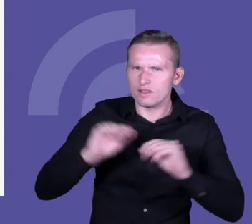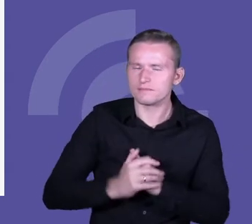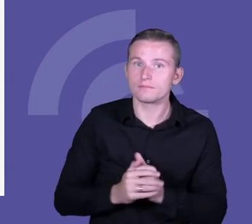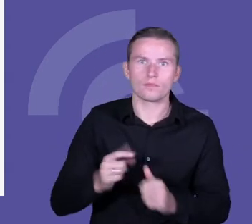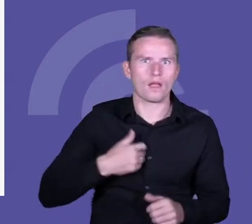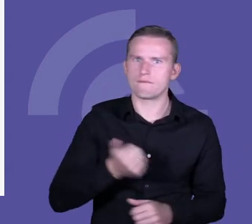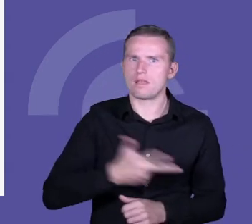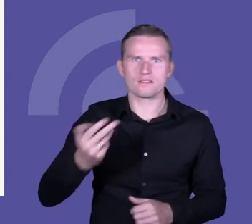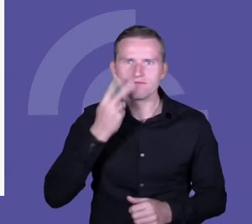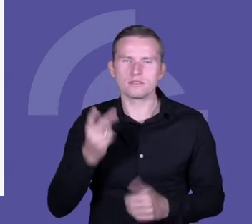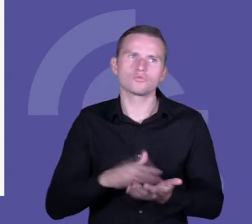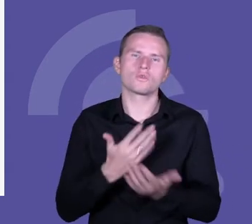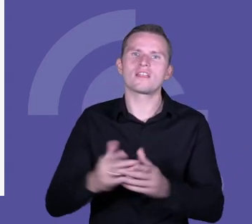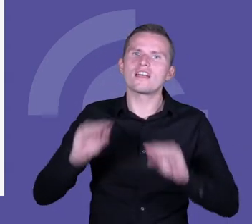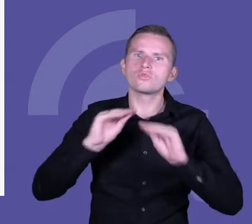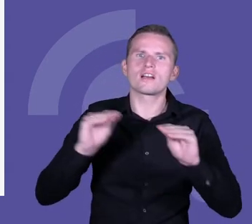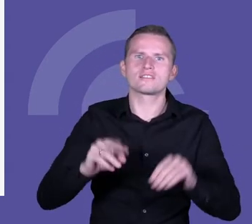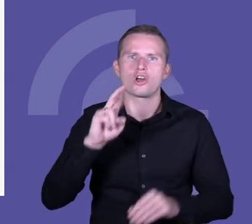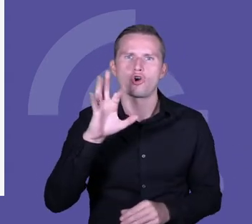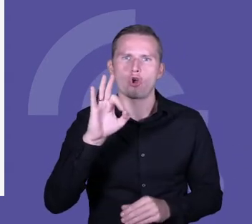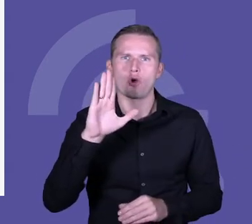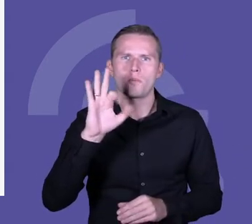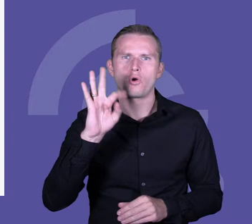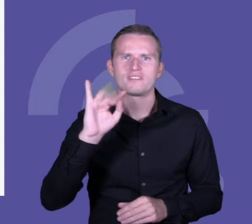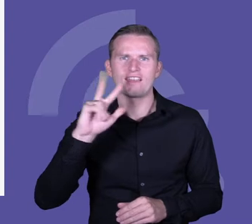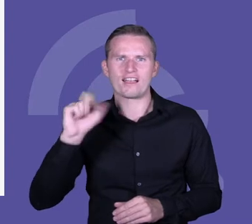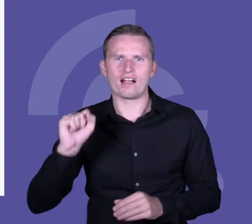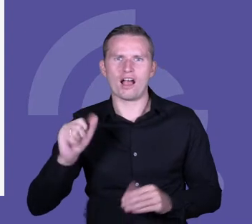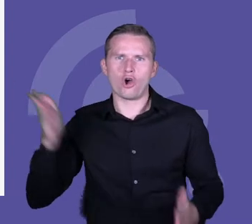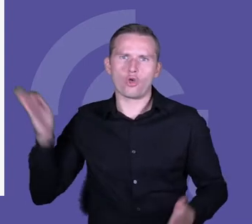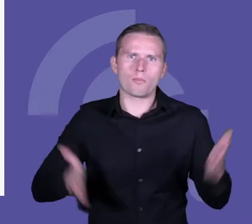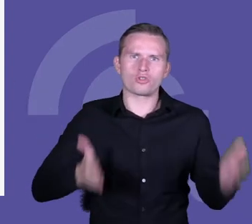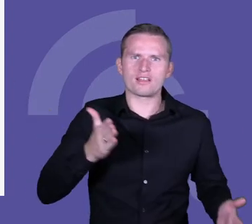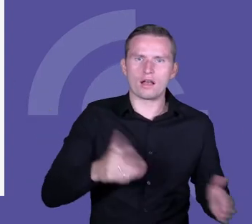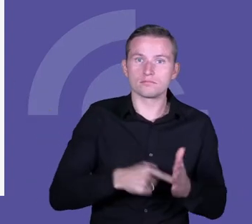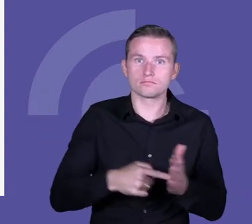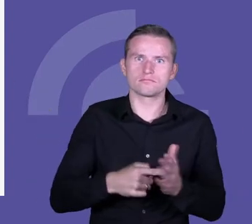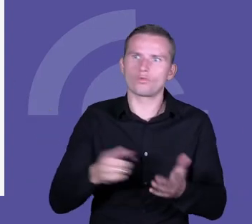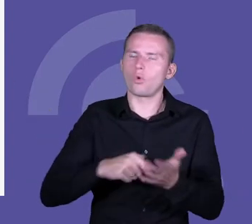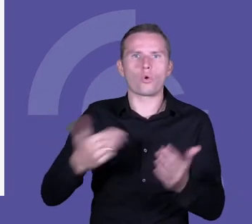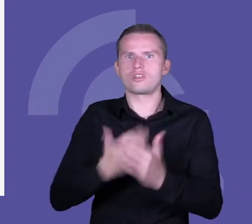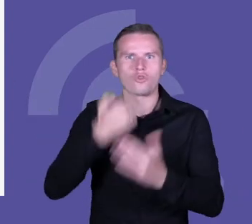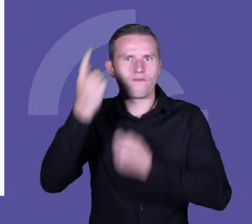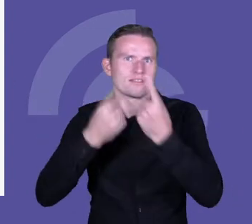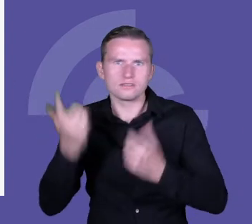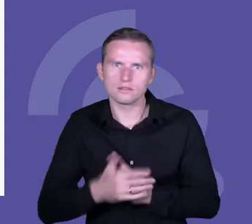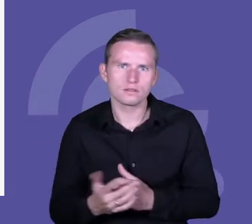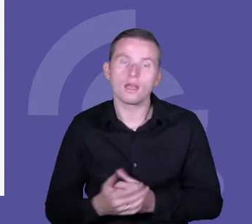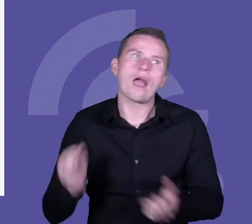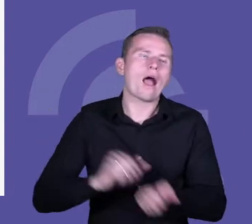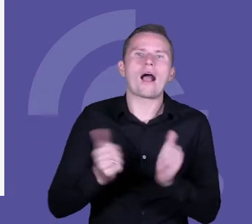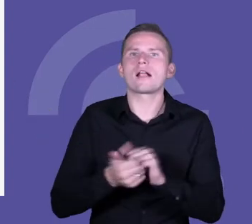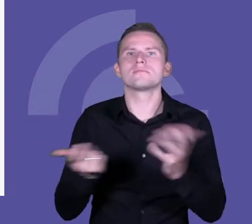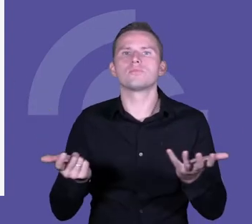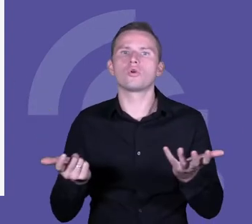widzę na przykład edukacja z robotyką. To jest innowacyjna edukacja. Albo edukacja z drukiem